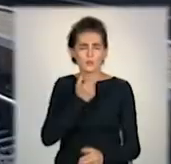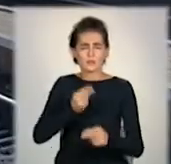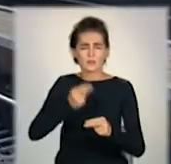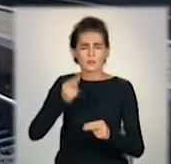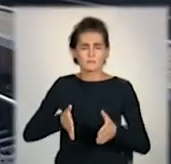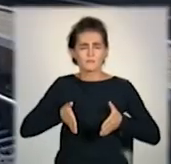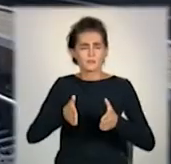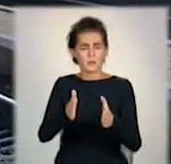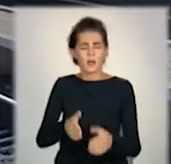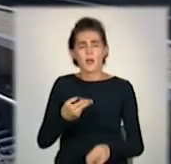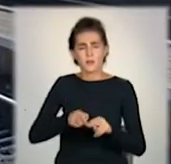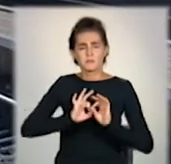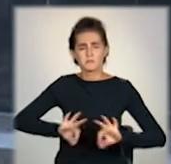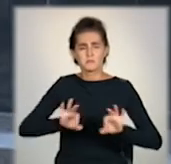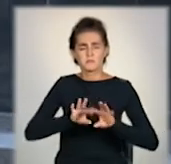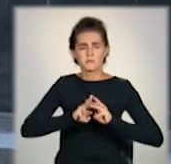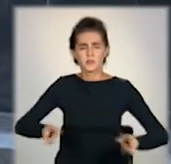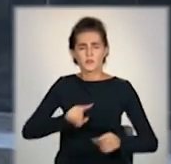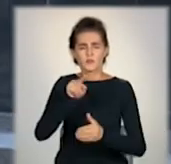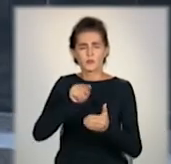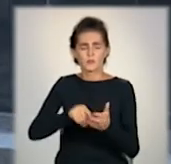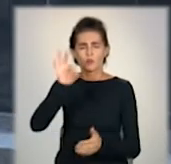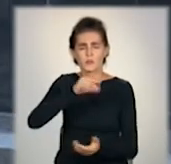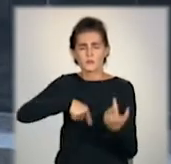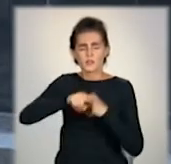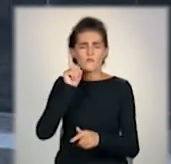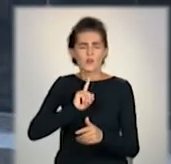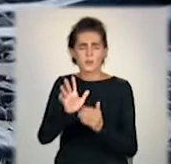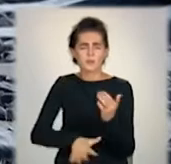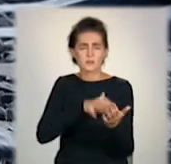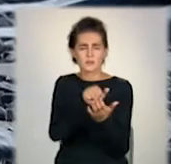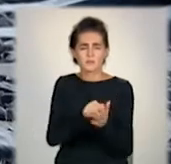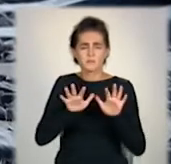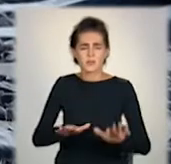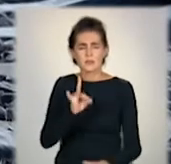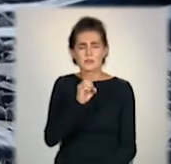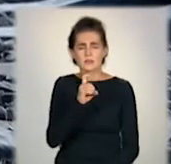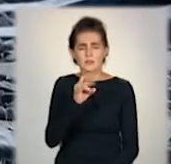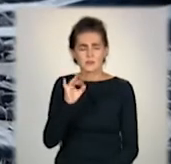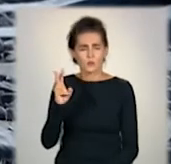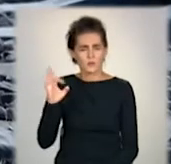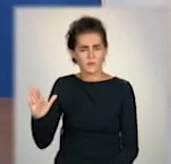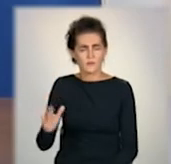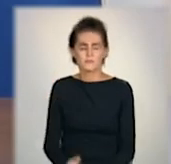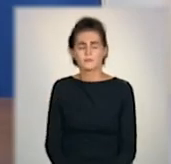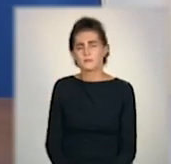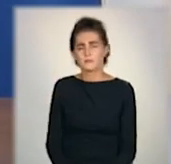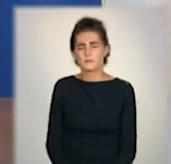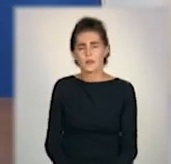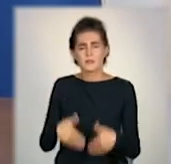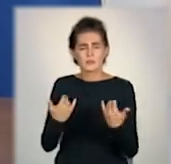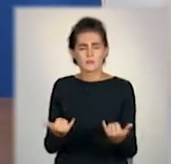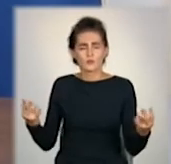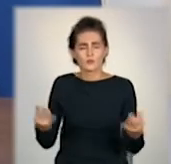сполучення, розповідає міністр з питань реінтеграції тимчасово окупованих територій Олексій Резніков. Сьогодні треба з'єднати